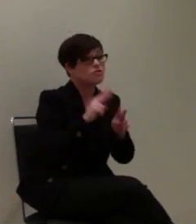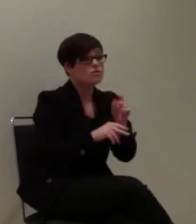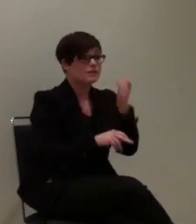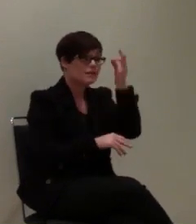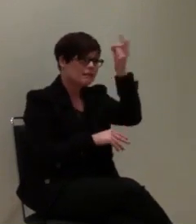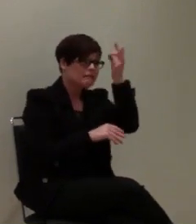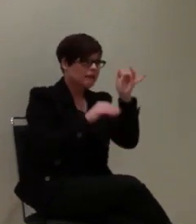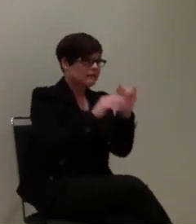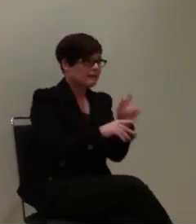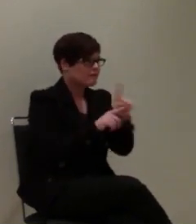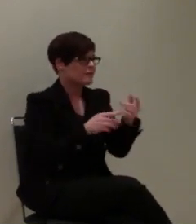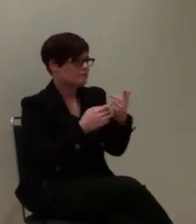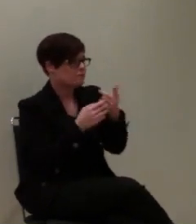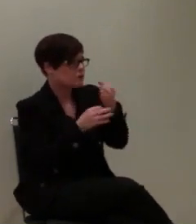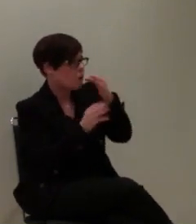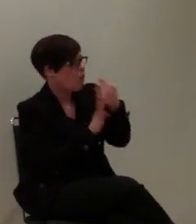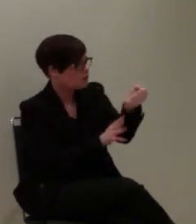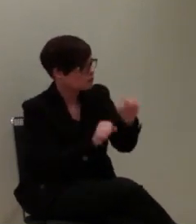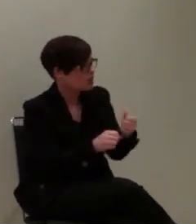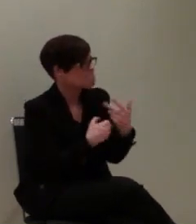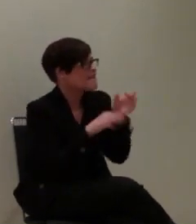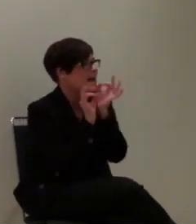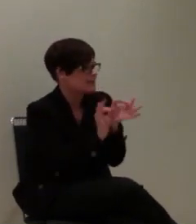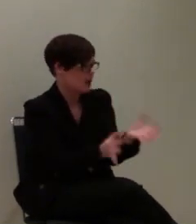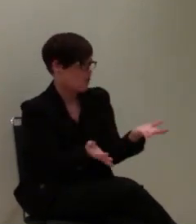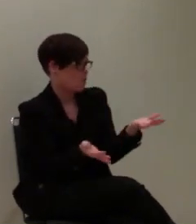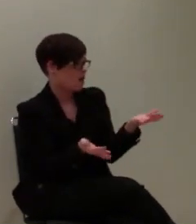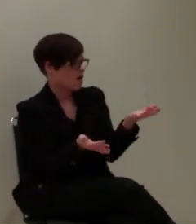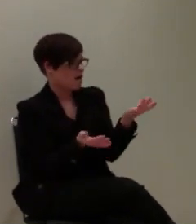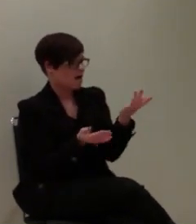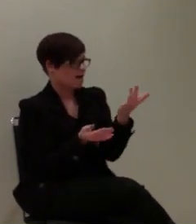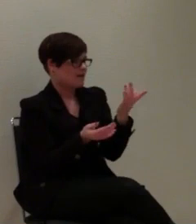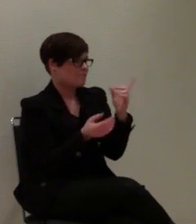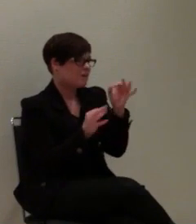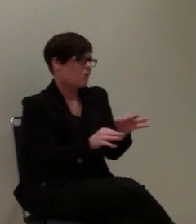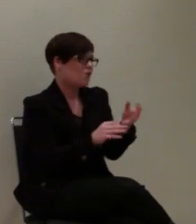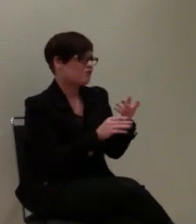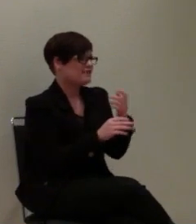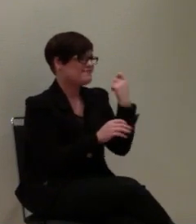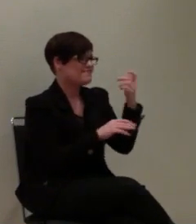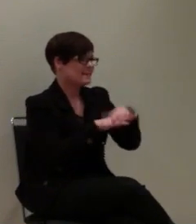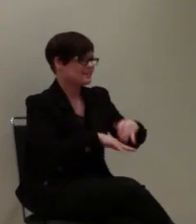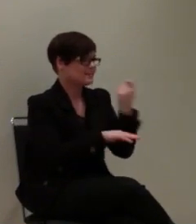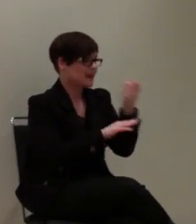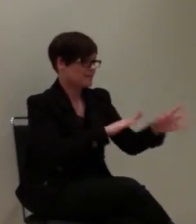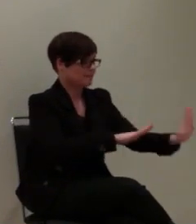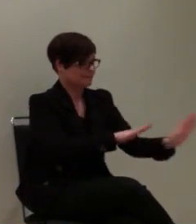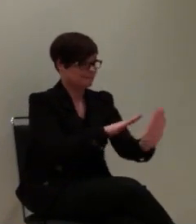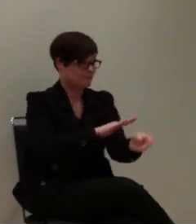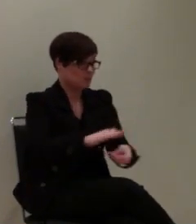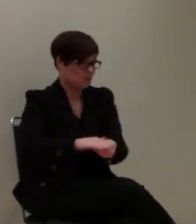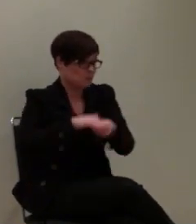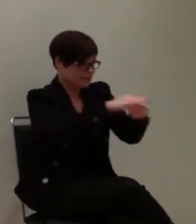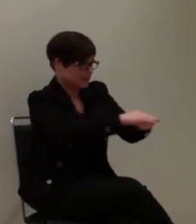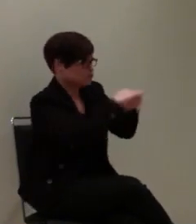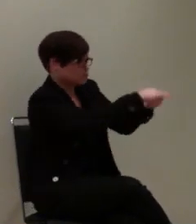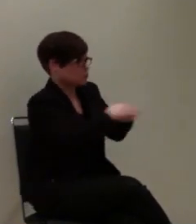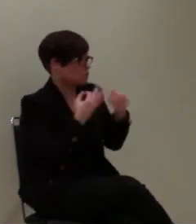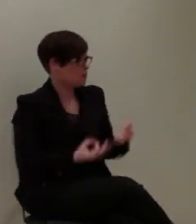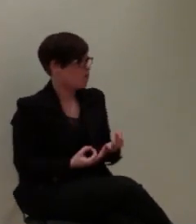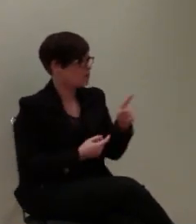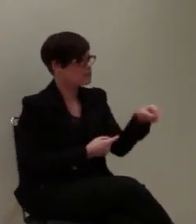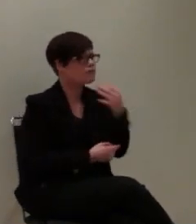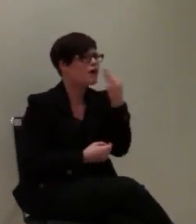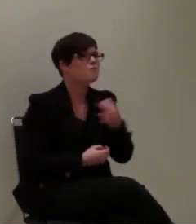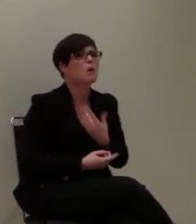werden auf unserer Seite. Das bedarf aber auch der Unterstützung der Netzbetreiber. Das ist nicht einfach, vor allem, weil die mich jedes Mal fragen,